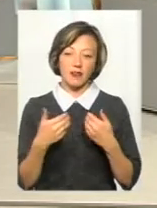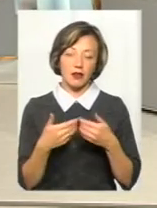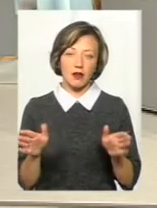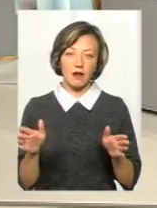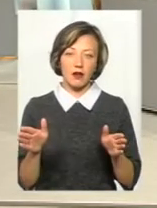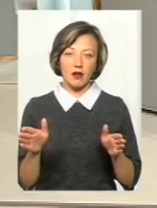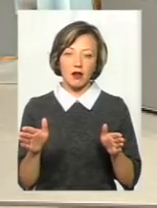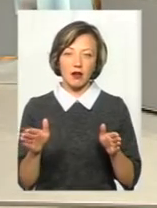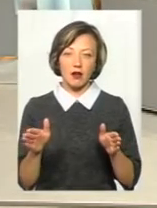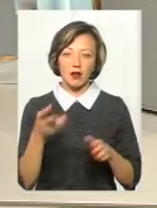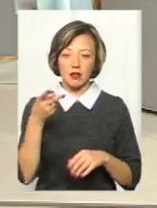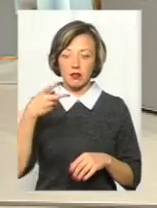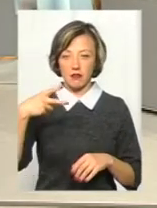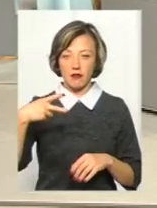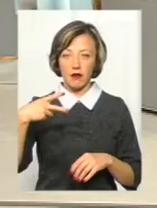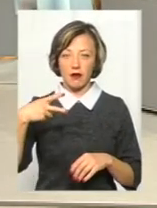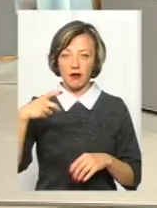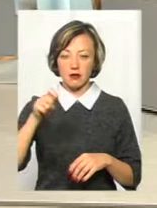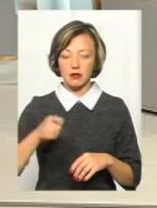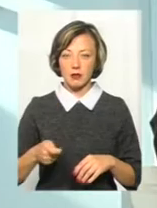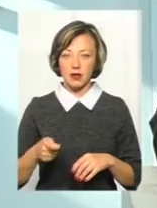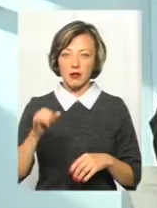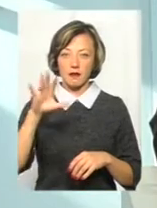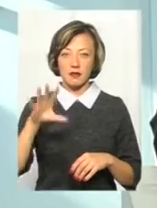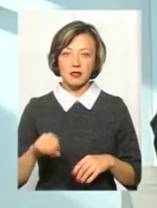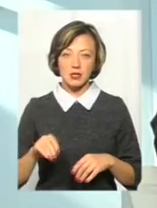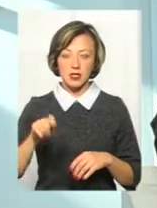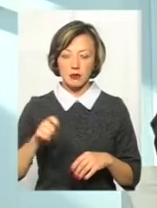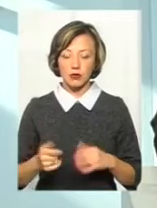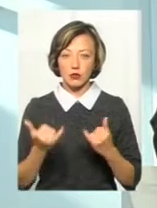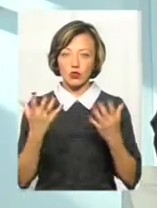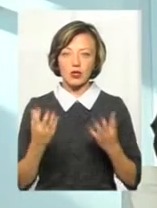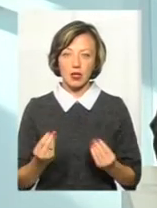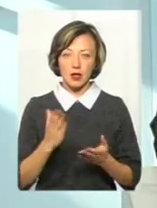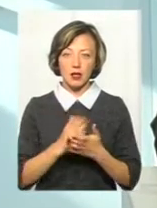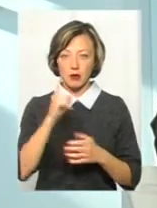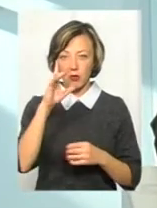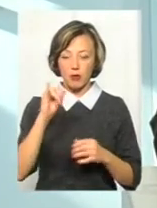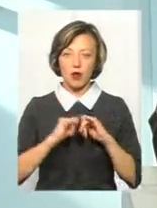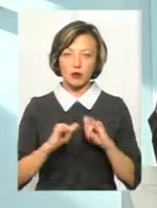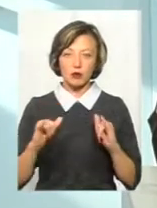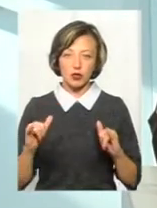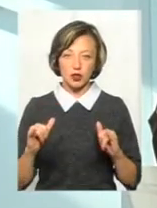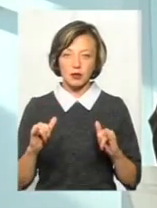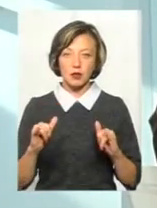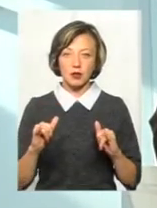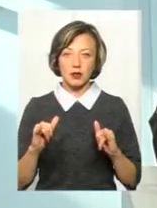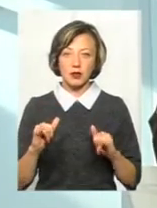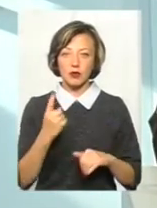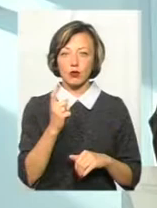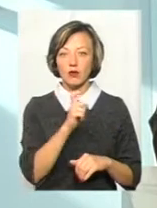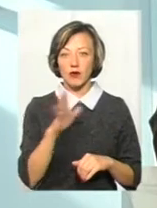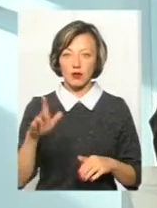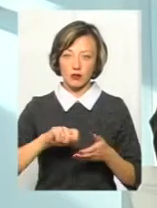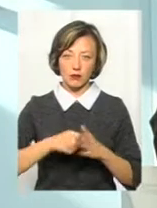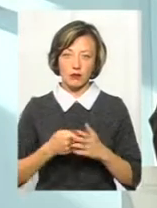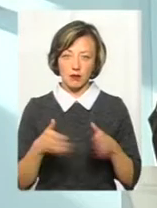два замки, і майже всі замки, які на сьогоднішній день є популярними, поширеними. Буквально за хвилину вони